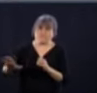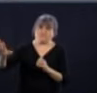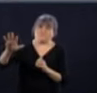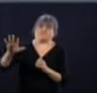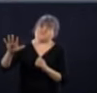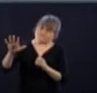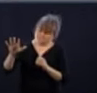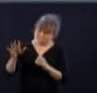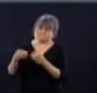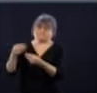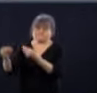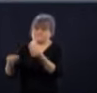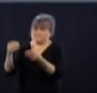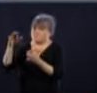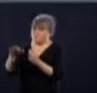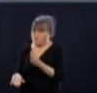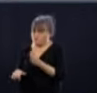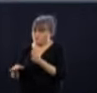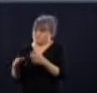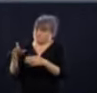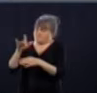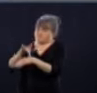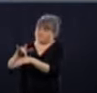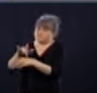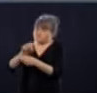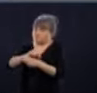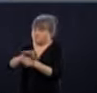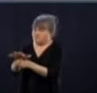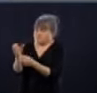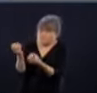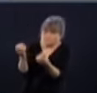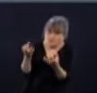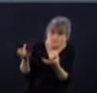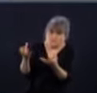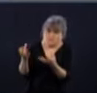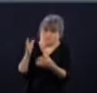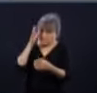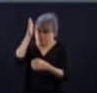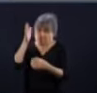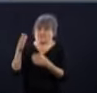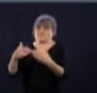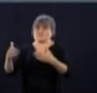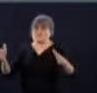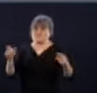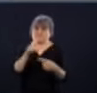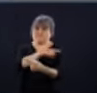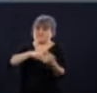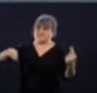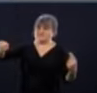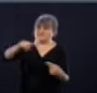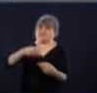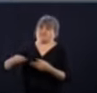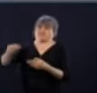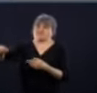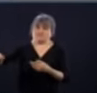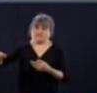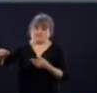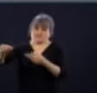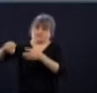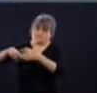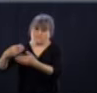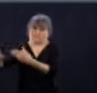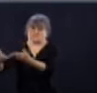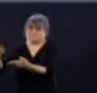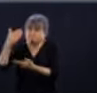présent. Là, la question, c'est s'il serait introduit, bien, comment on est en mesure de l'enquêter puis de le contrôler. N'oubliez pas que ça veut dire que si il y un cas, par